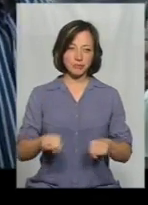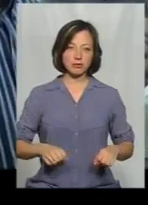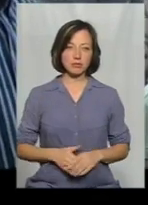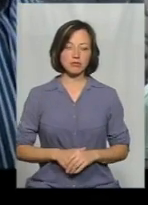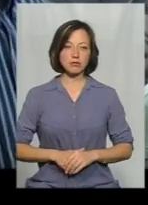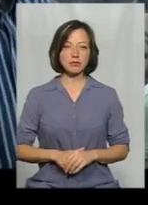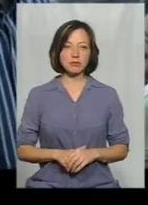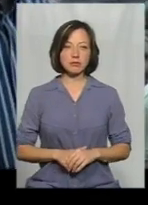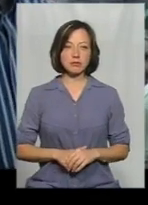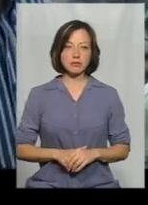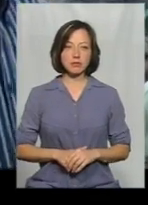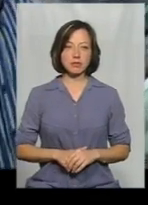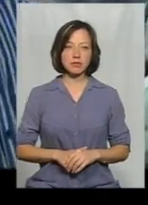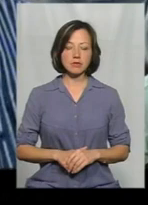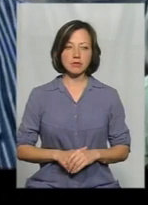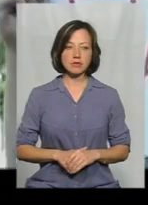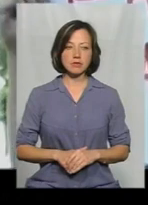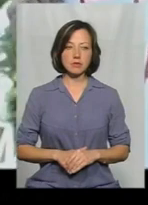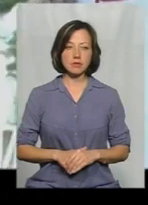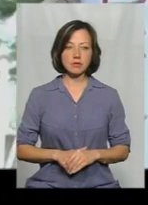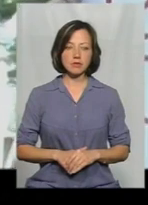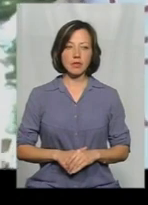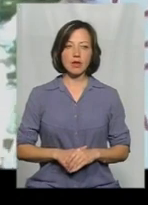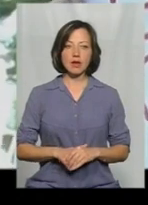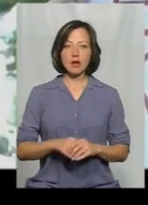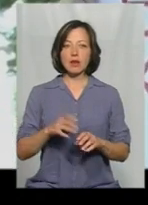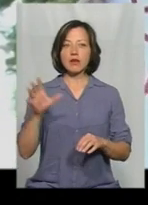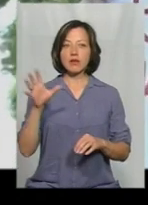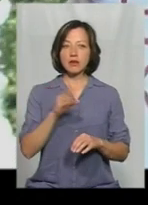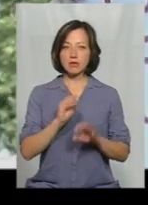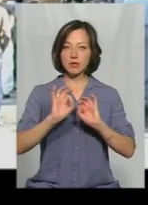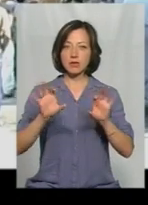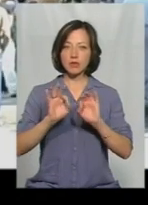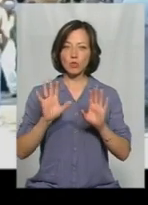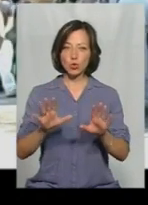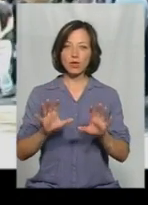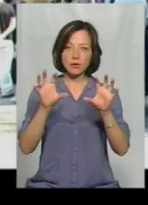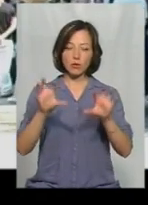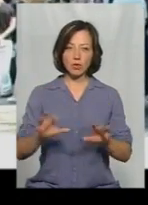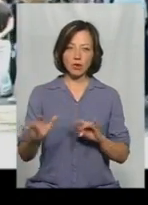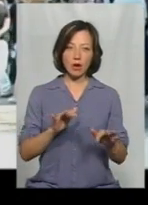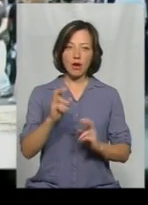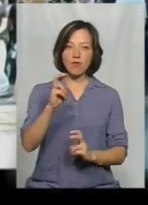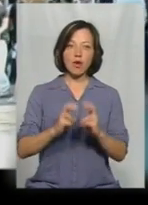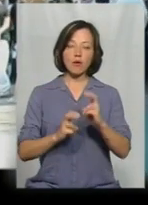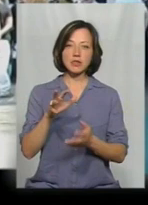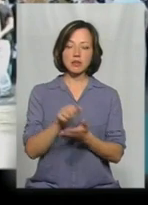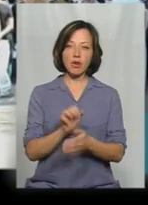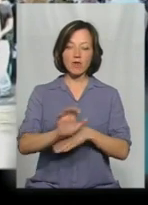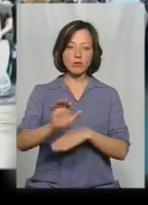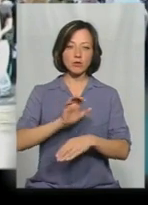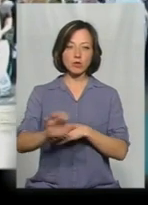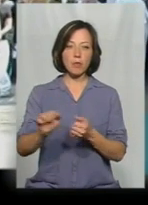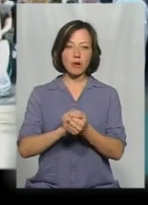зустрічних кроків ми зараз не вскриваємо. Вони будуть всі в правиловому полі. Фабрика займається випуском паперової